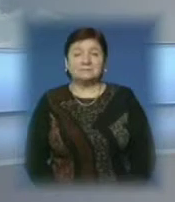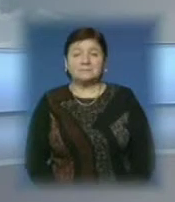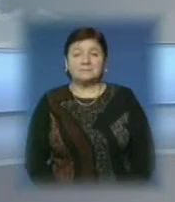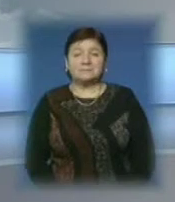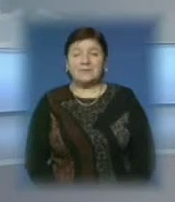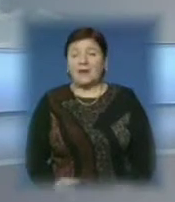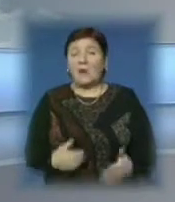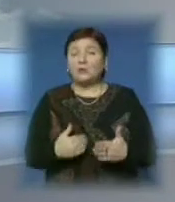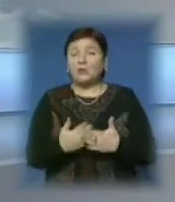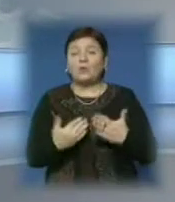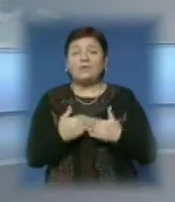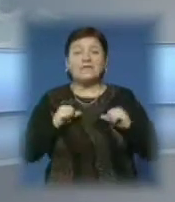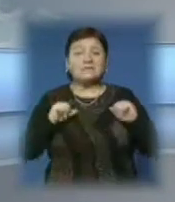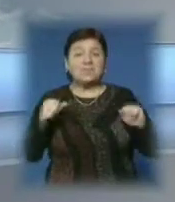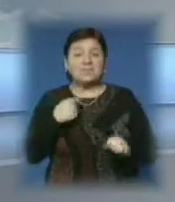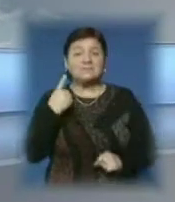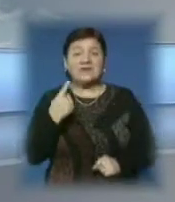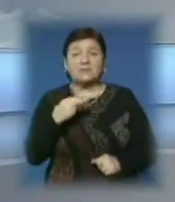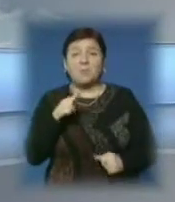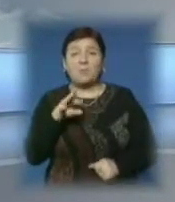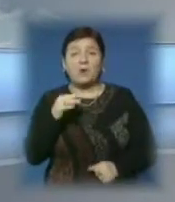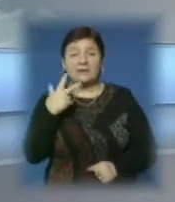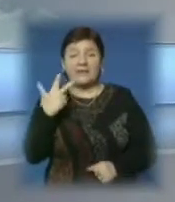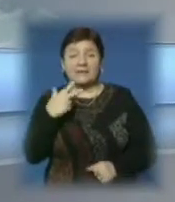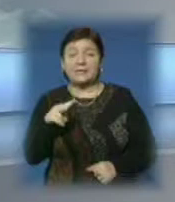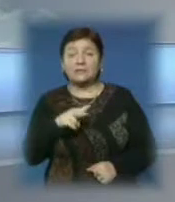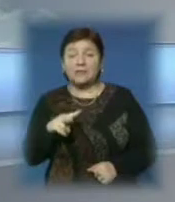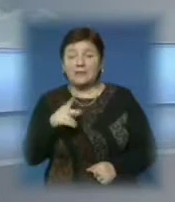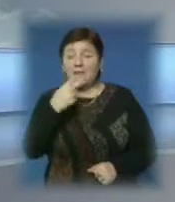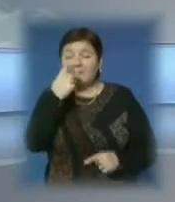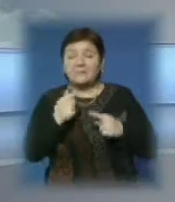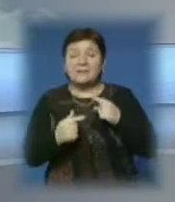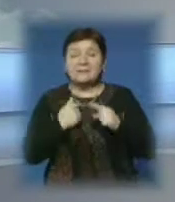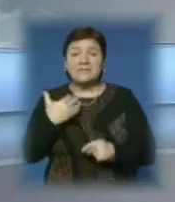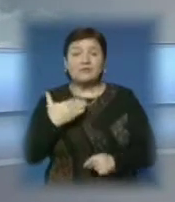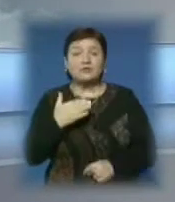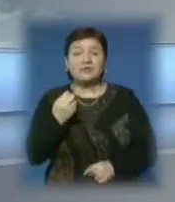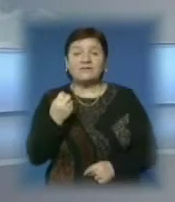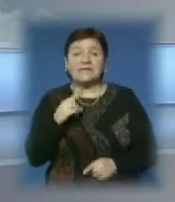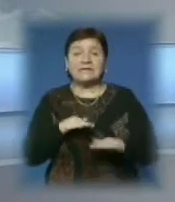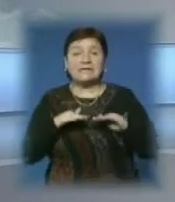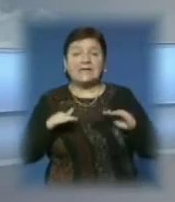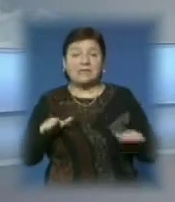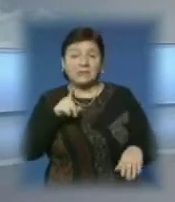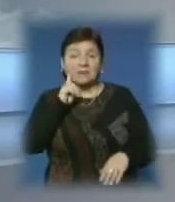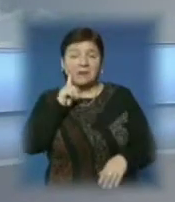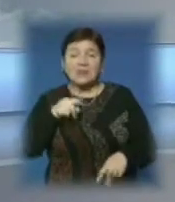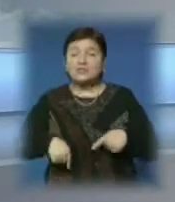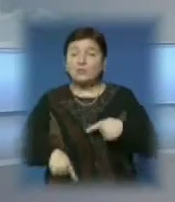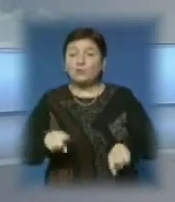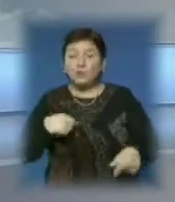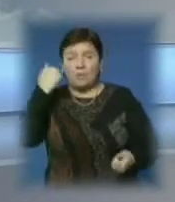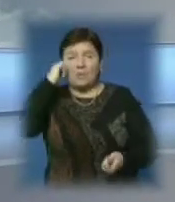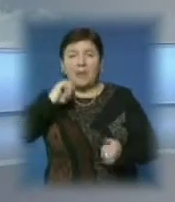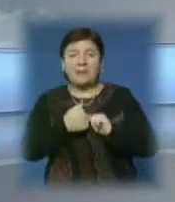До новин спорту. З 1 по 3 листопада в Ужгороді тривав традиційний вже 12-й дитячо-юнацький турнір з футболу пам